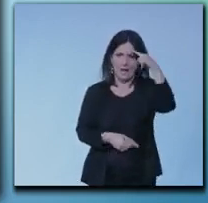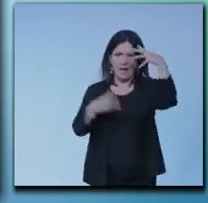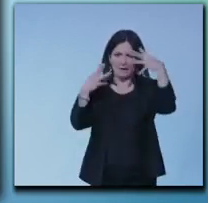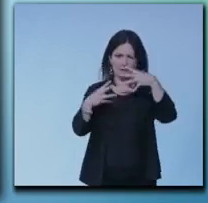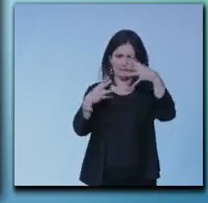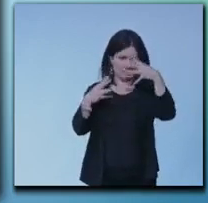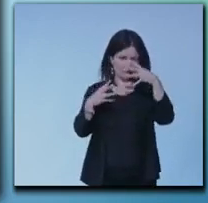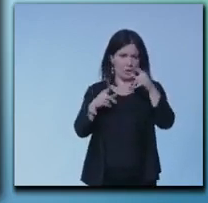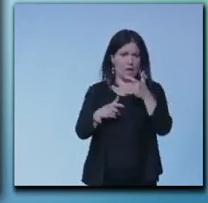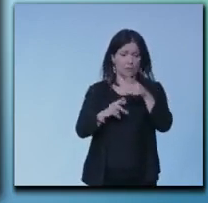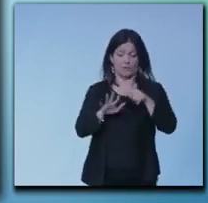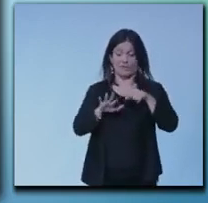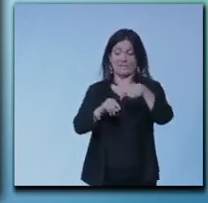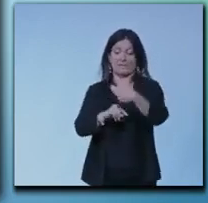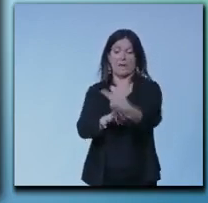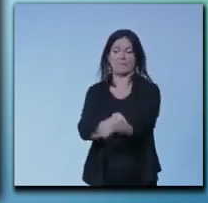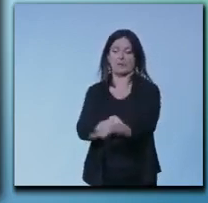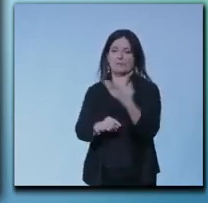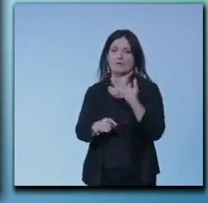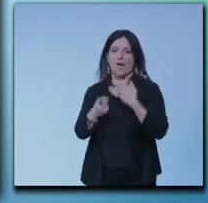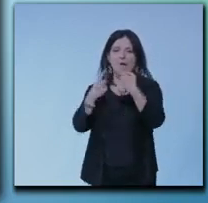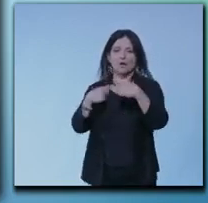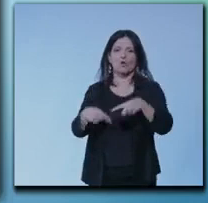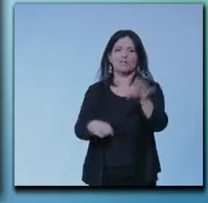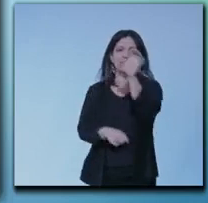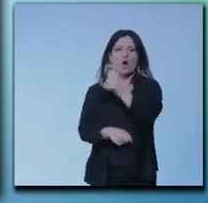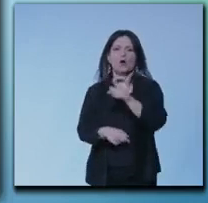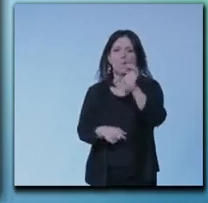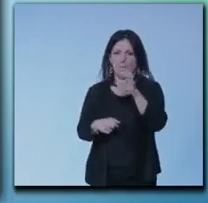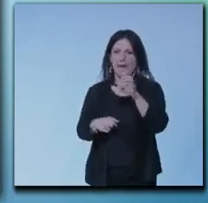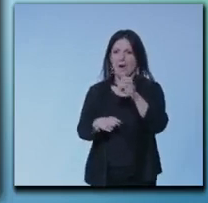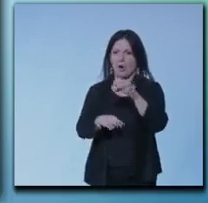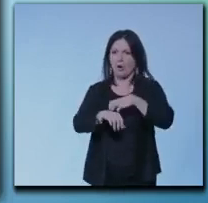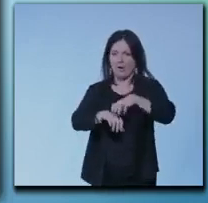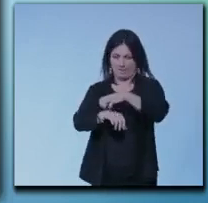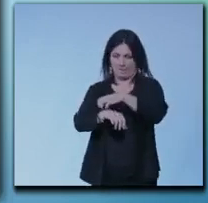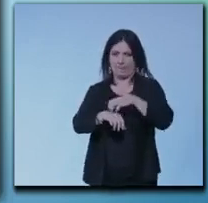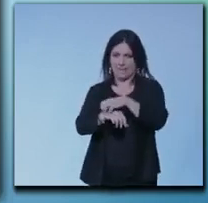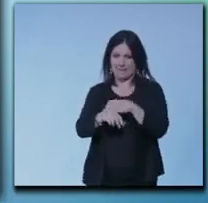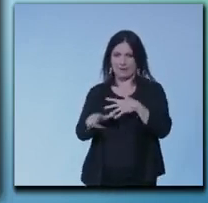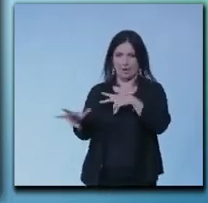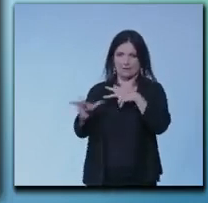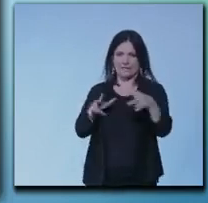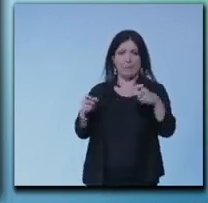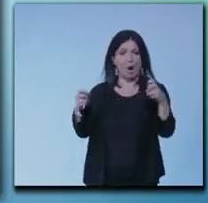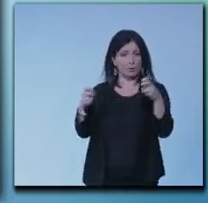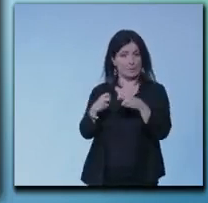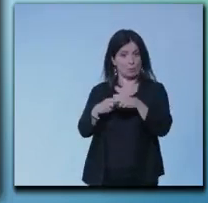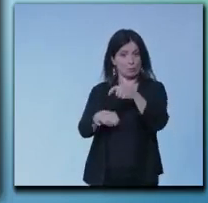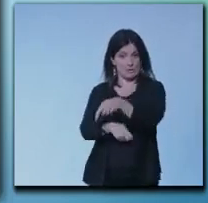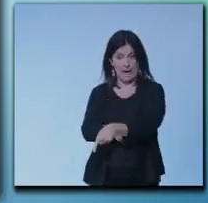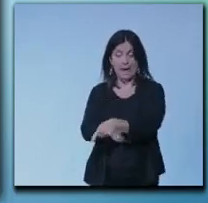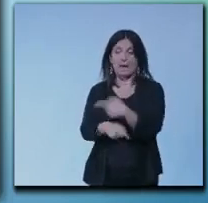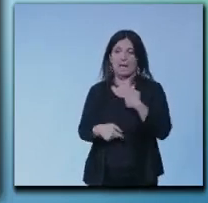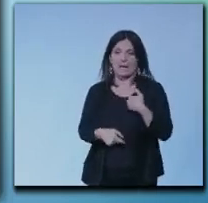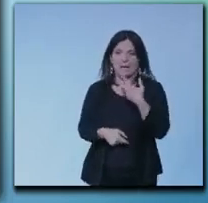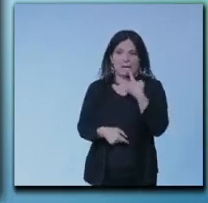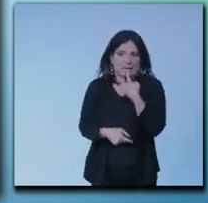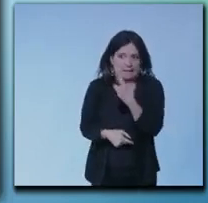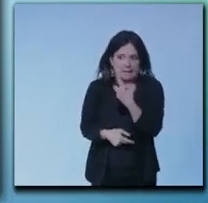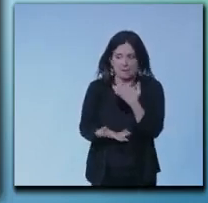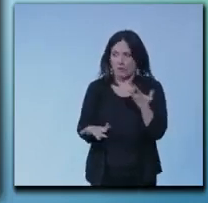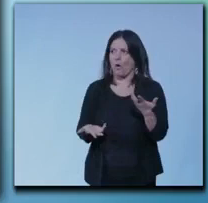prossima per il Consiglio europeo dei Ministri dei Trasporti, ce lo diciamo sotto voce da Ministro agli